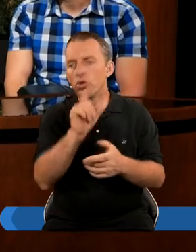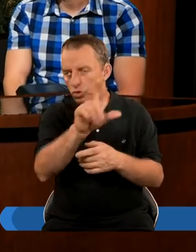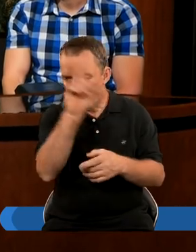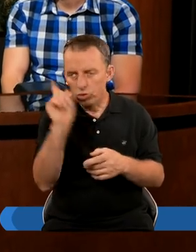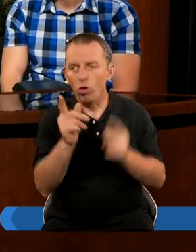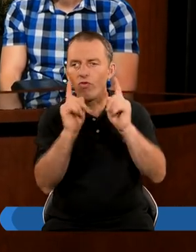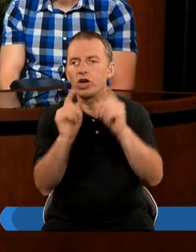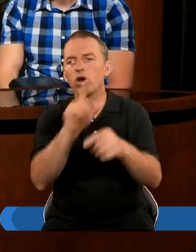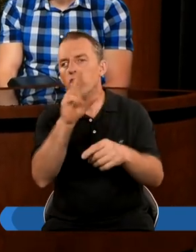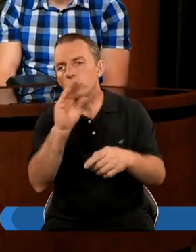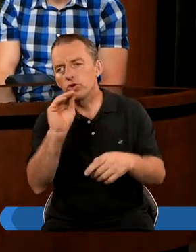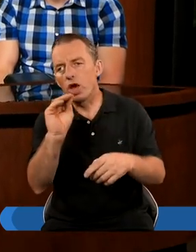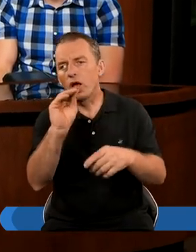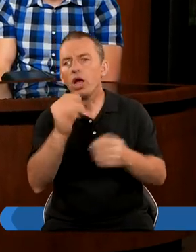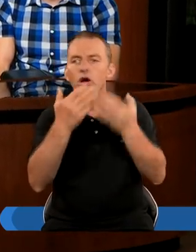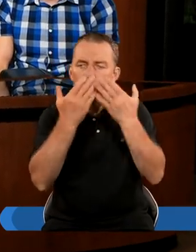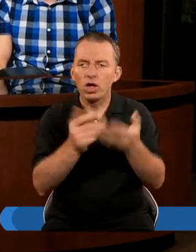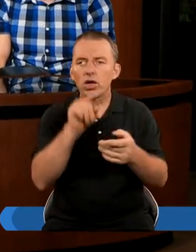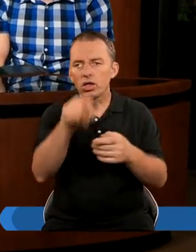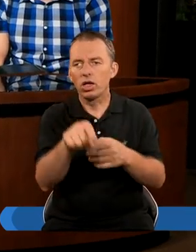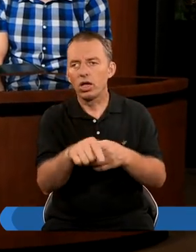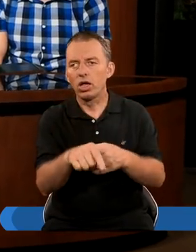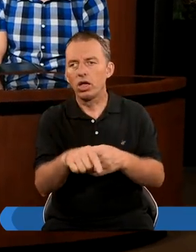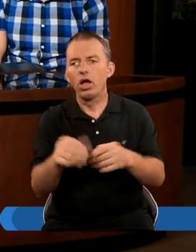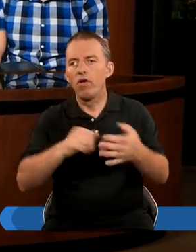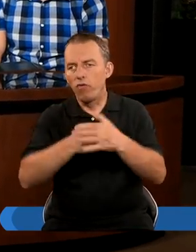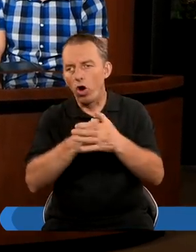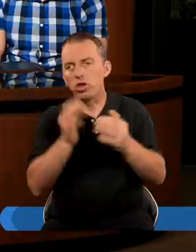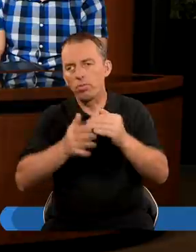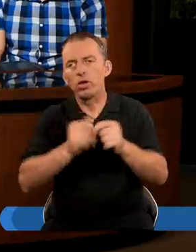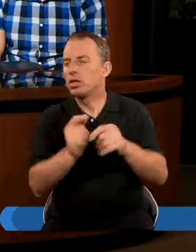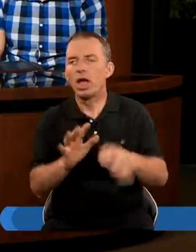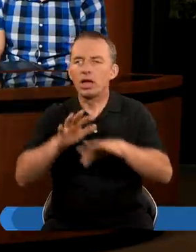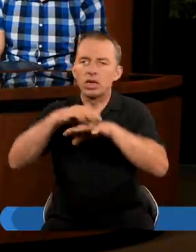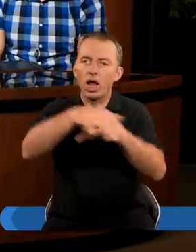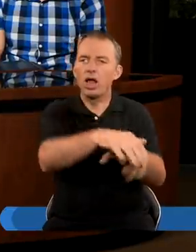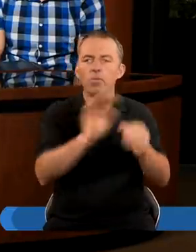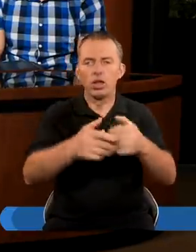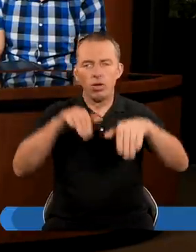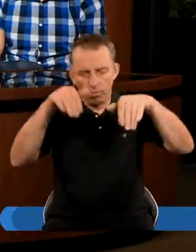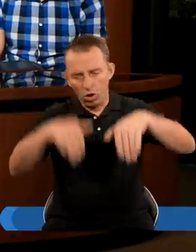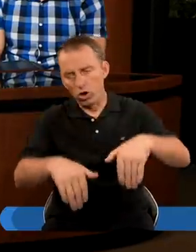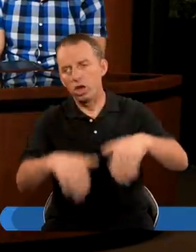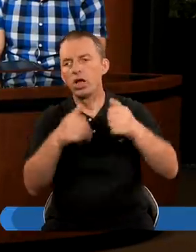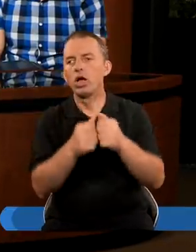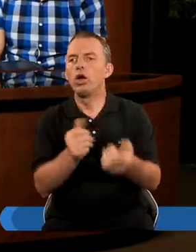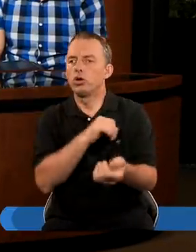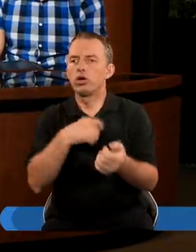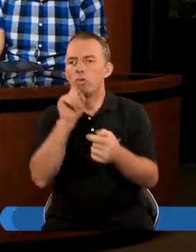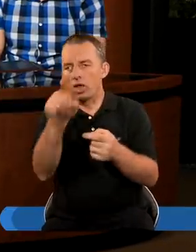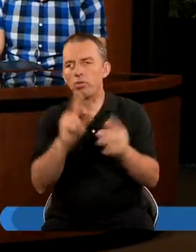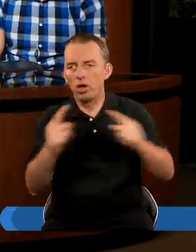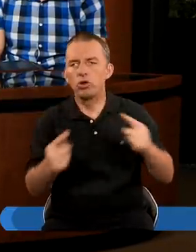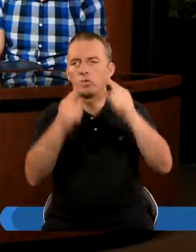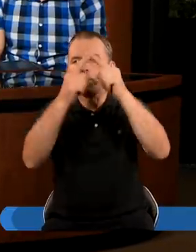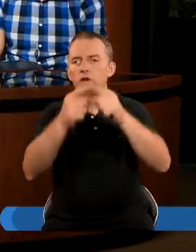Ci ludzie uważali, że dzięki temu Wody potopu ich nie zaleją I będą mogli się